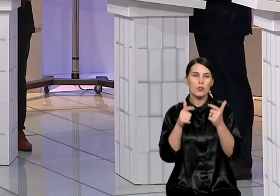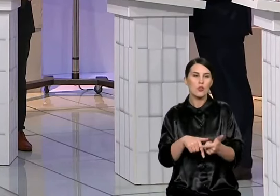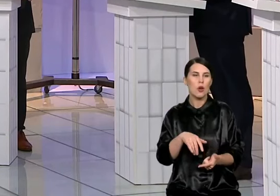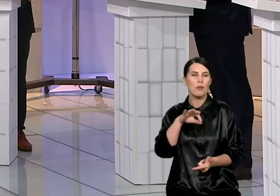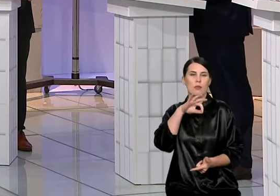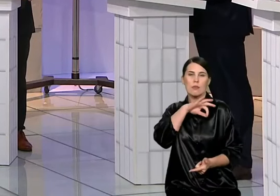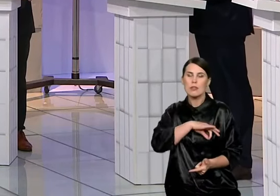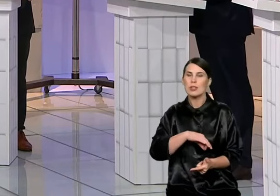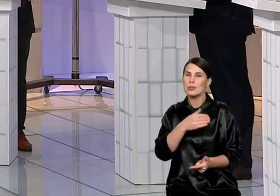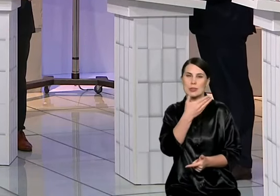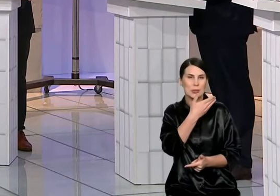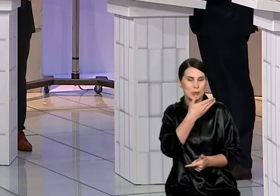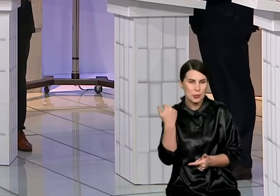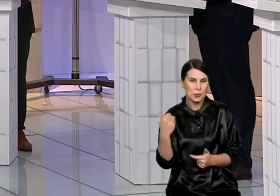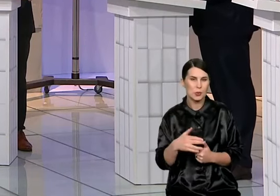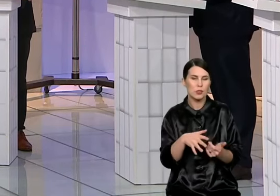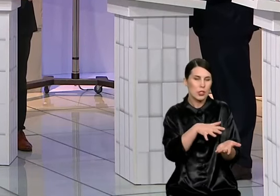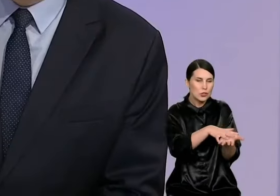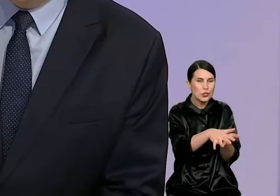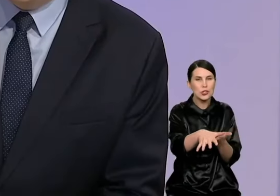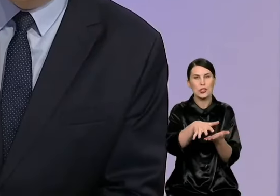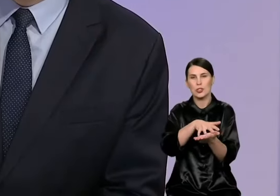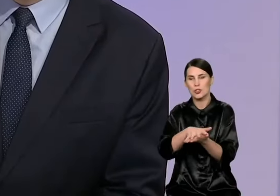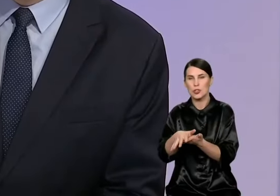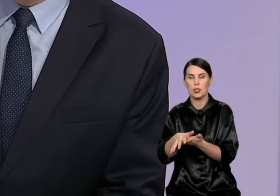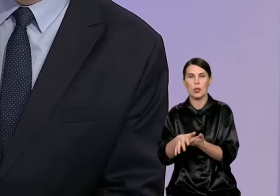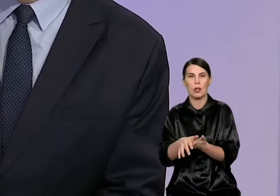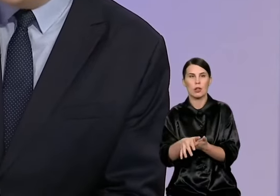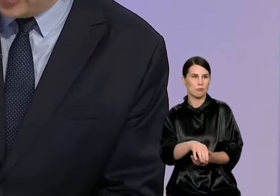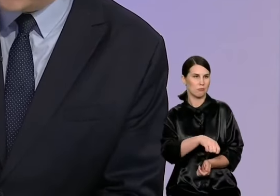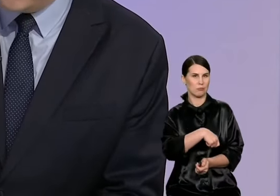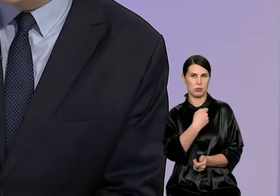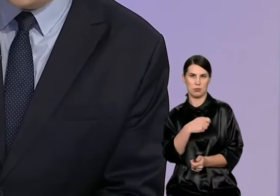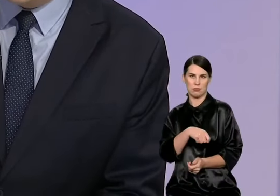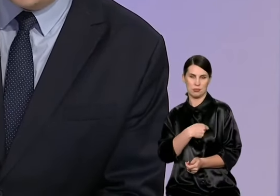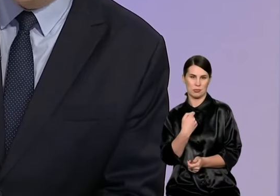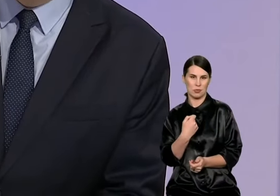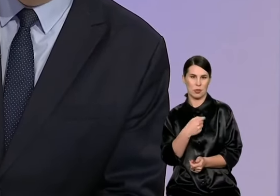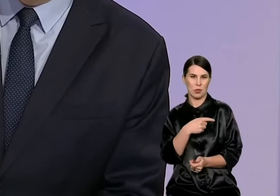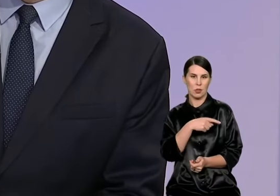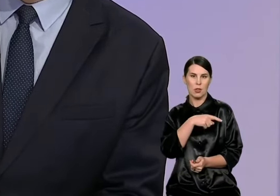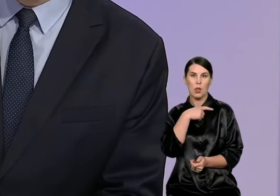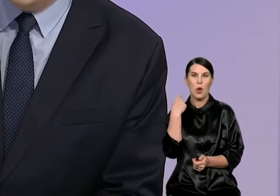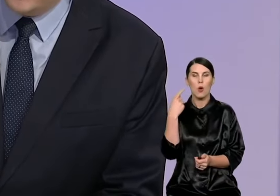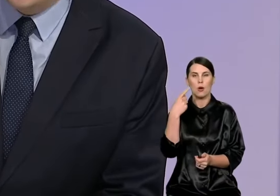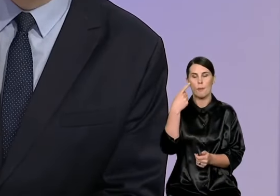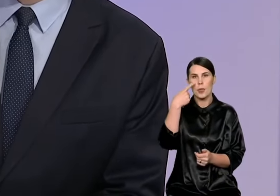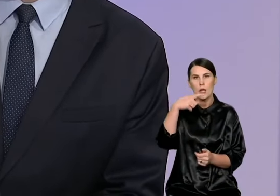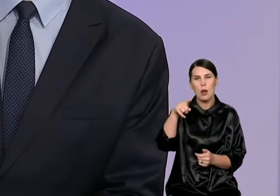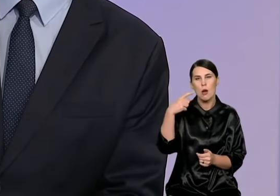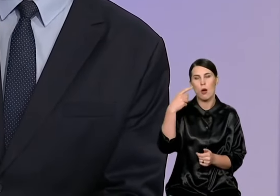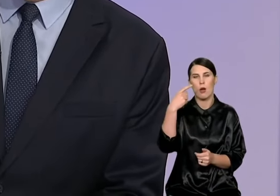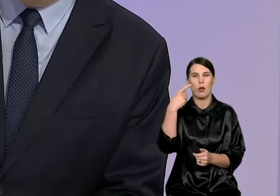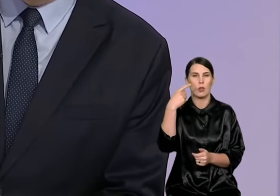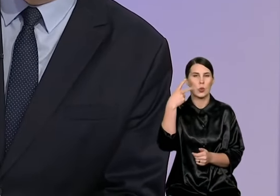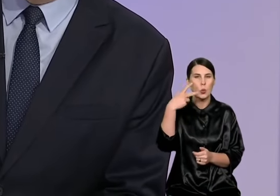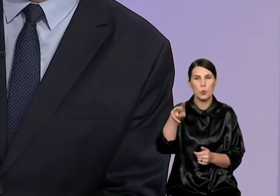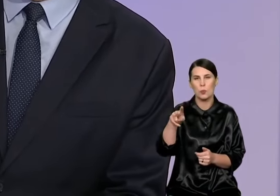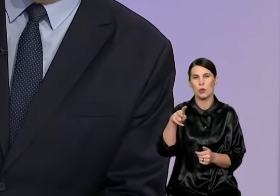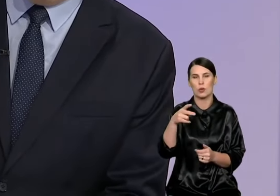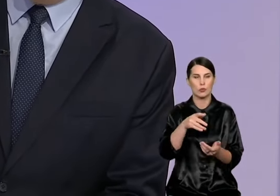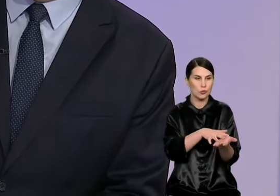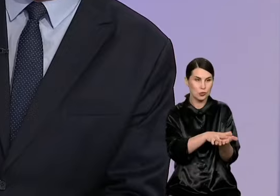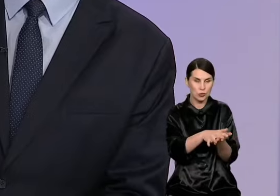išlaidos į balą. Kaip pradžiai minėjau, tai yra prioritetų klausimas. Pinigai, milijonai, ne šimtai tūkstačių, kažkas, milijonai išleisti